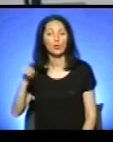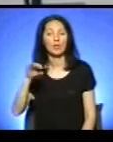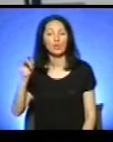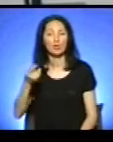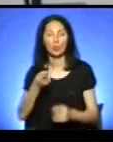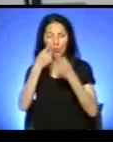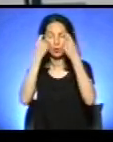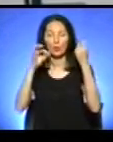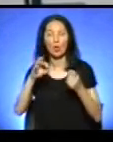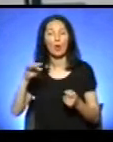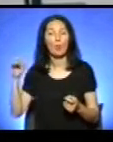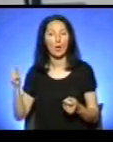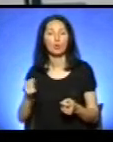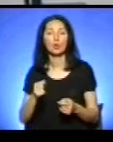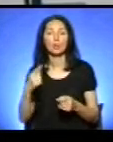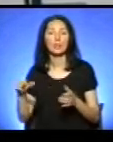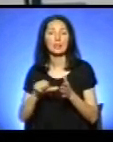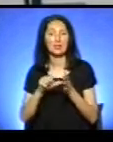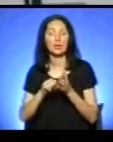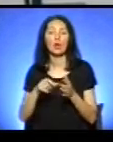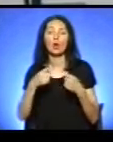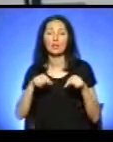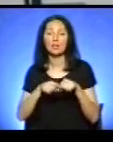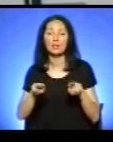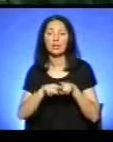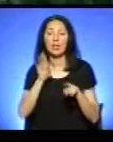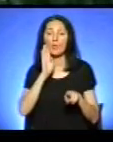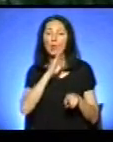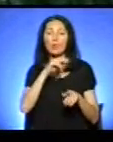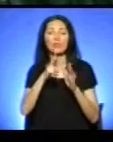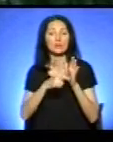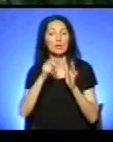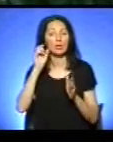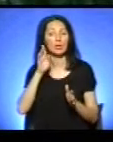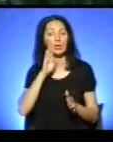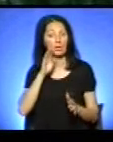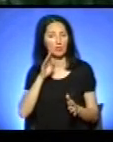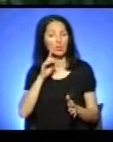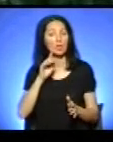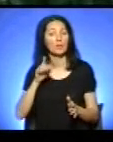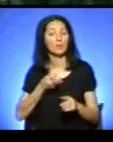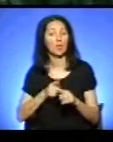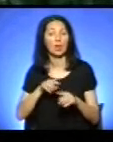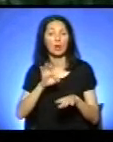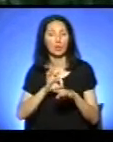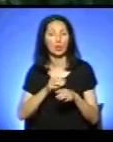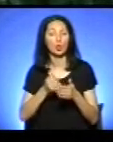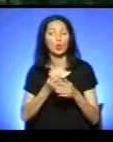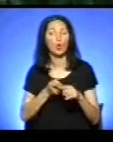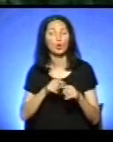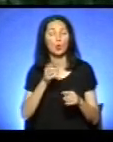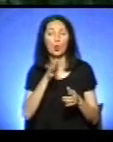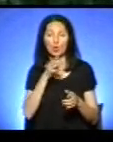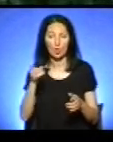організації і мама 18-літньої дівчинки, яка хворіє. До цього часу кошти на дорослих сел не